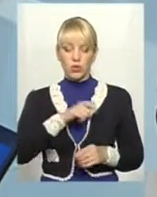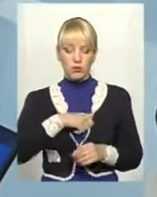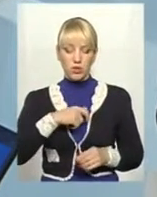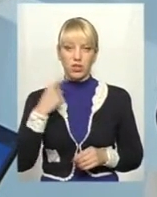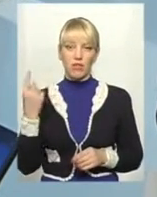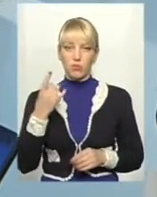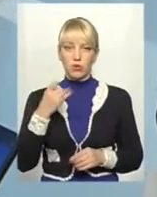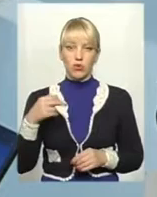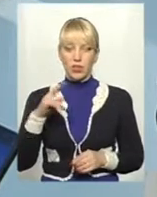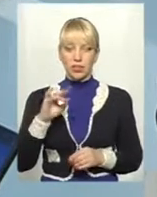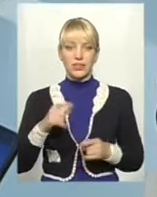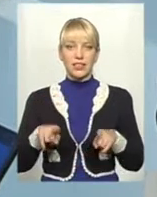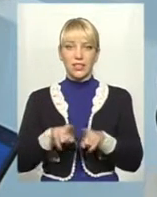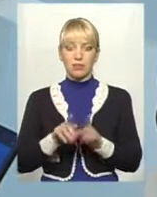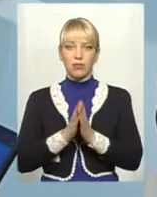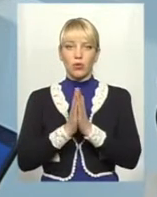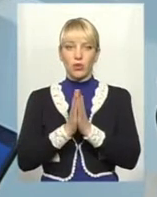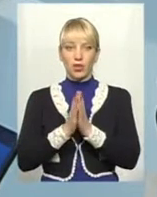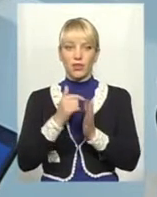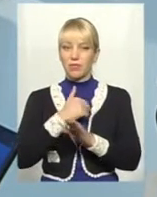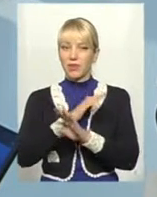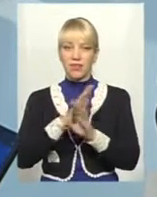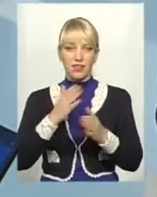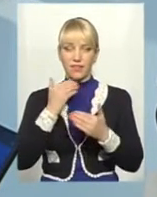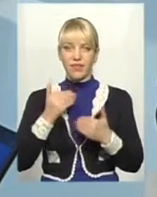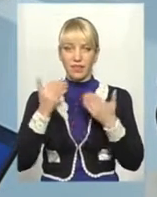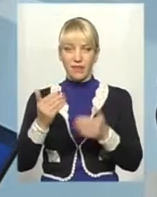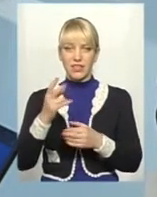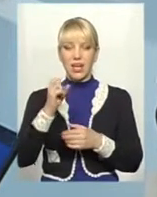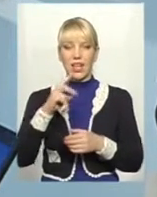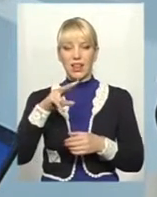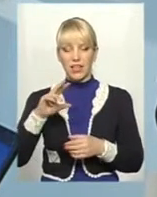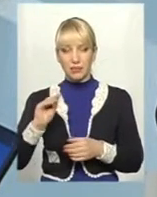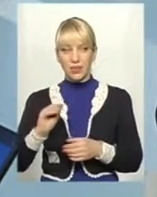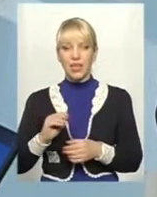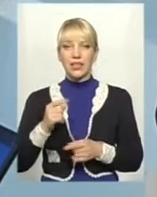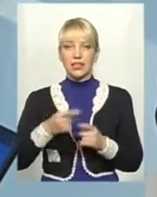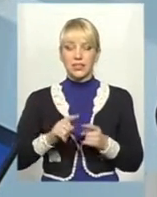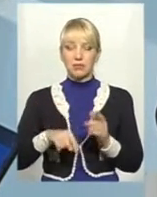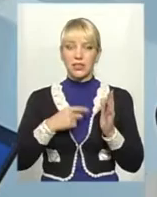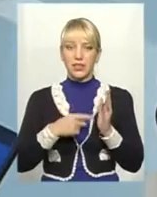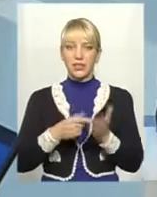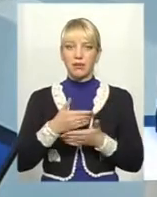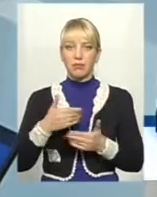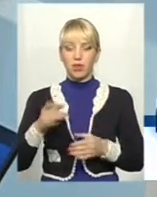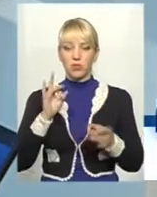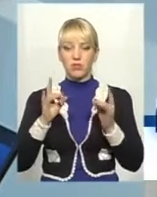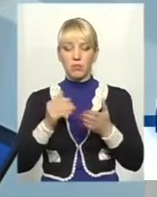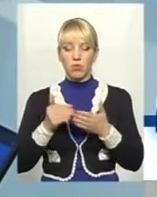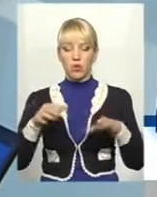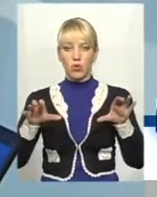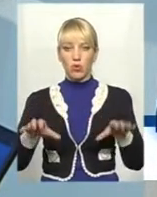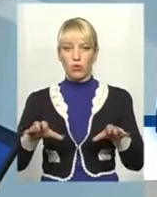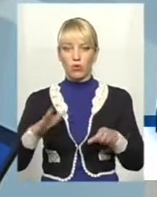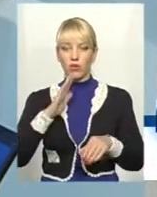обласної ради з таким проханням я не звертався, але в той же час. Це питання ми озвучили перед головою нашої